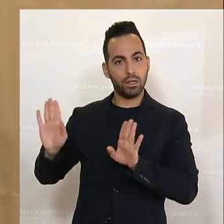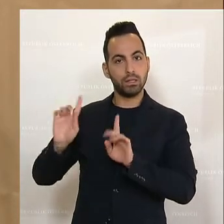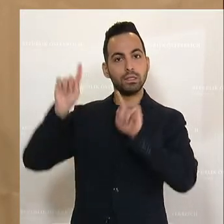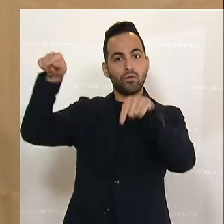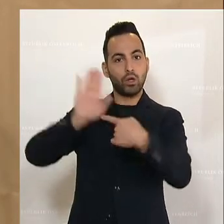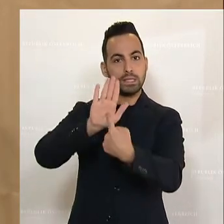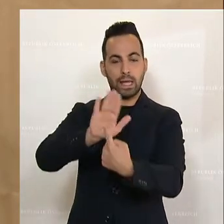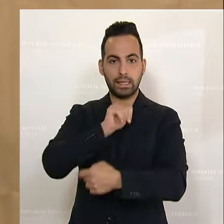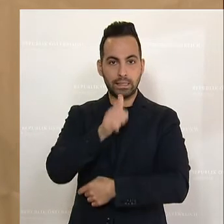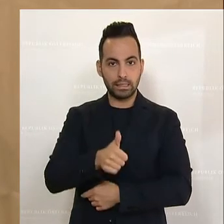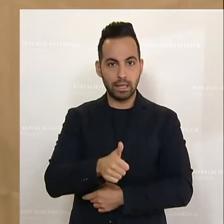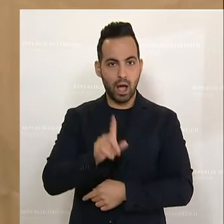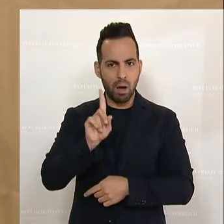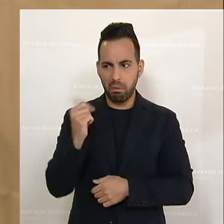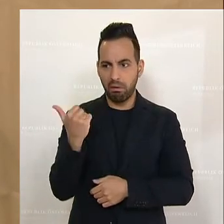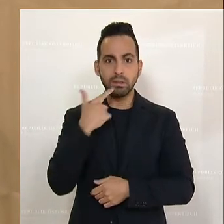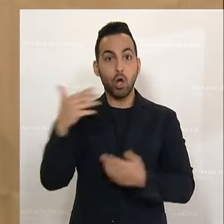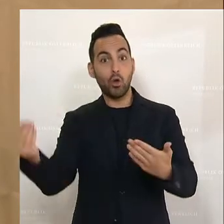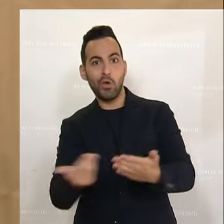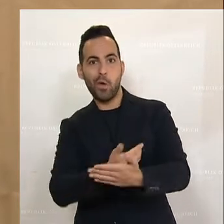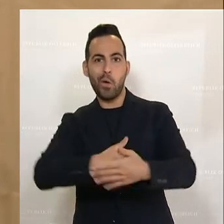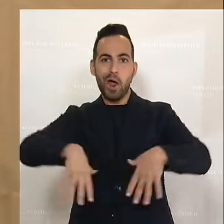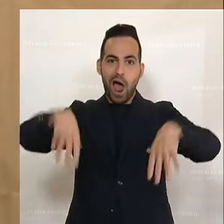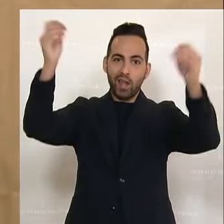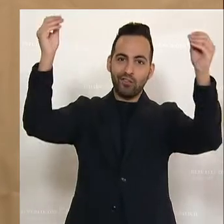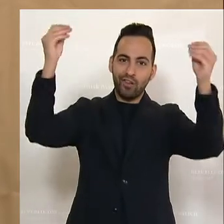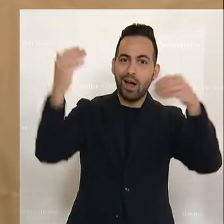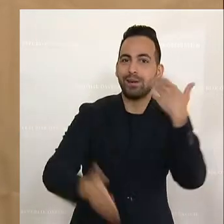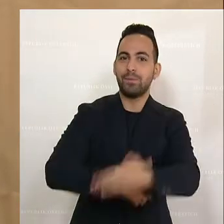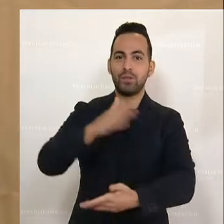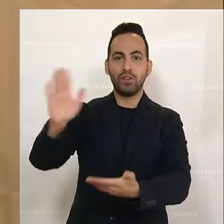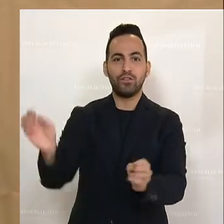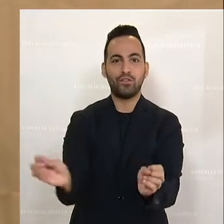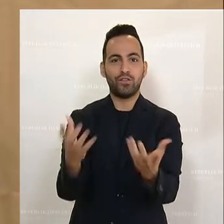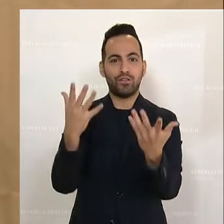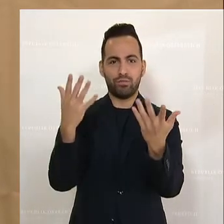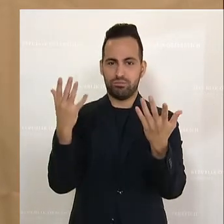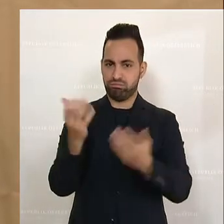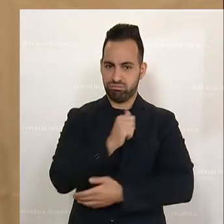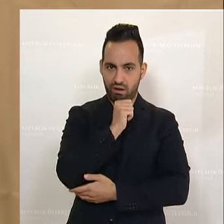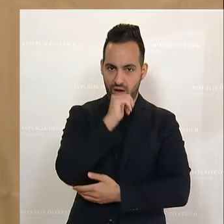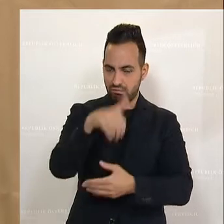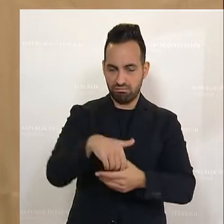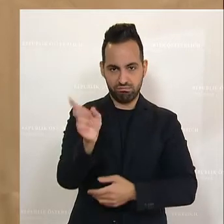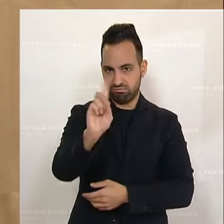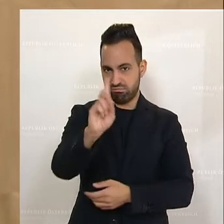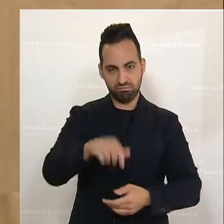Aber von Neuanfang und von reinem Tisch kann überhaupt keine Rede sein.